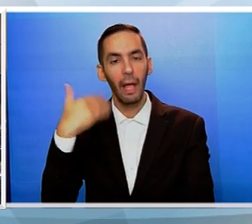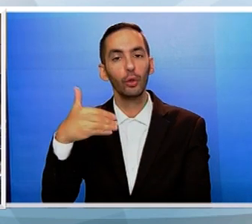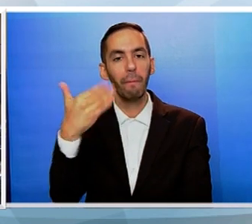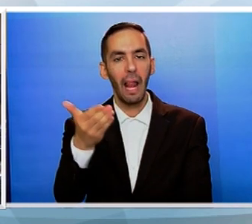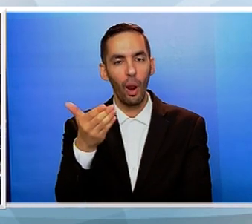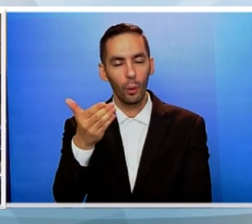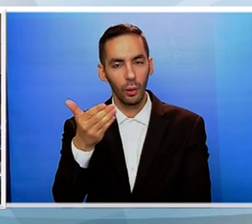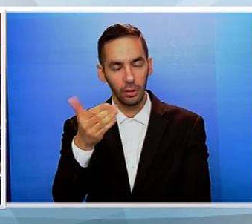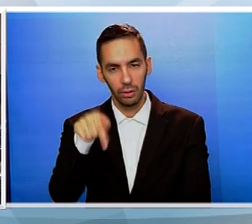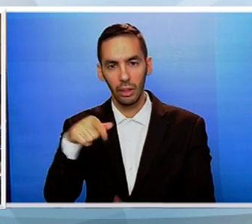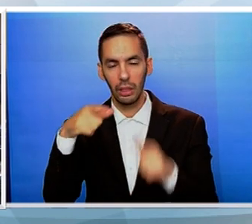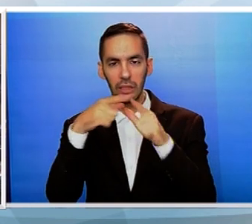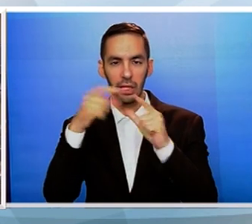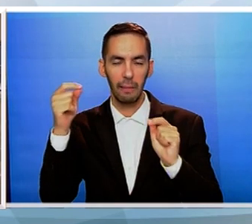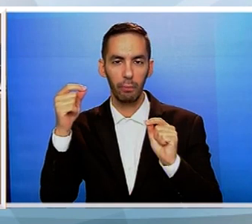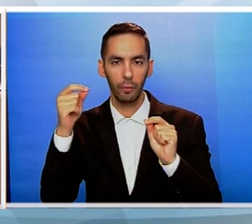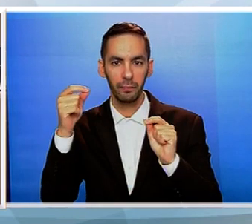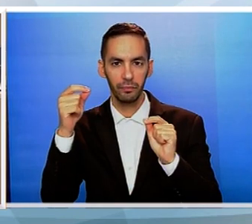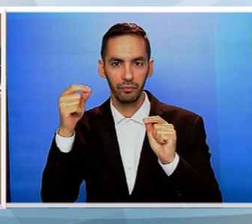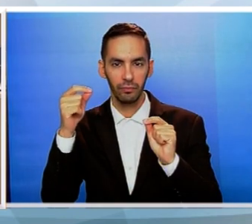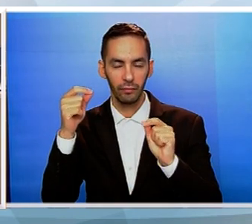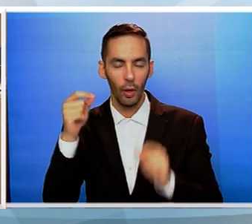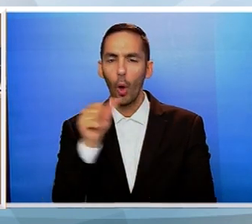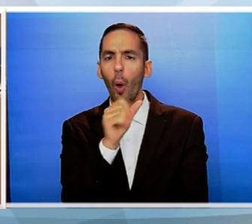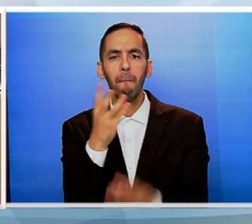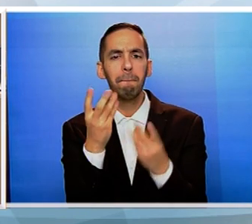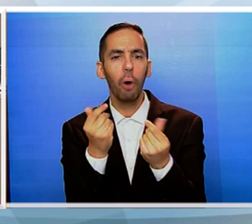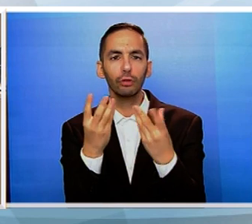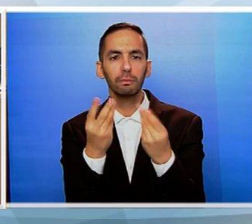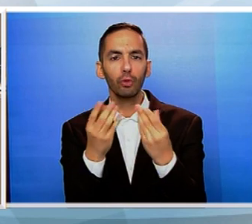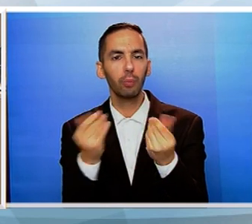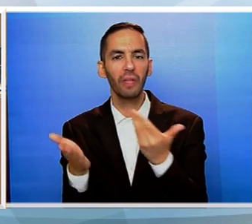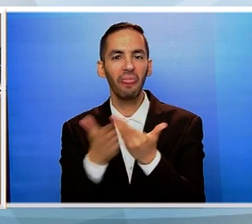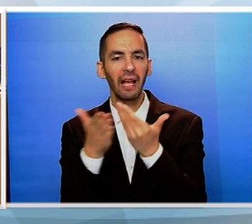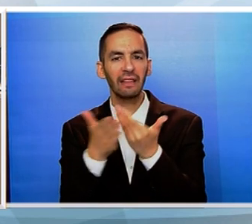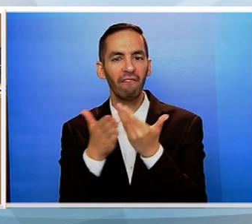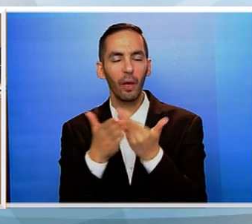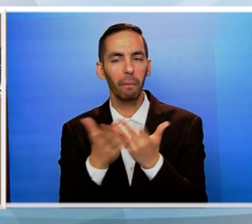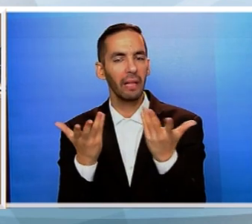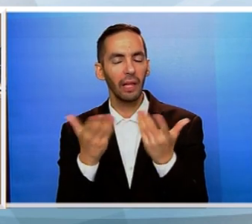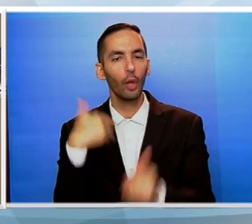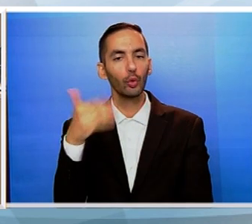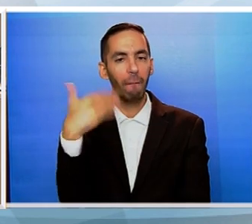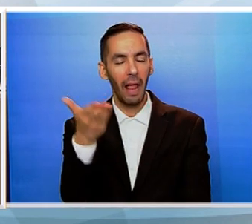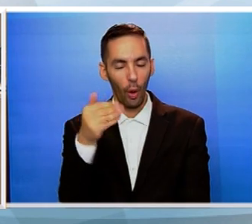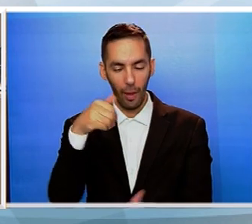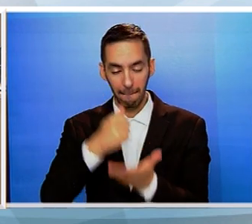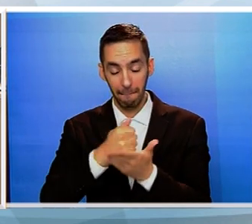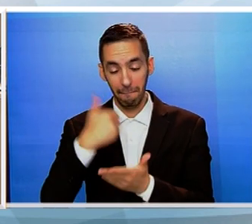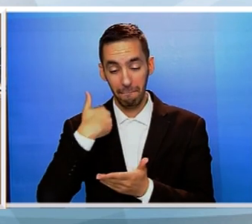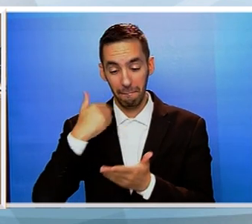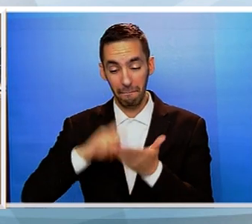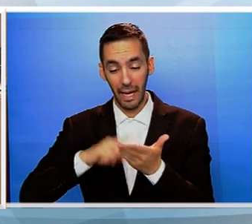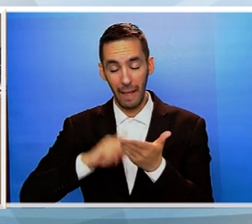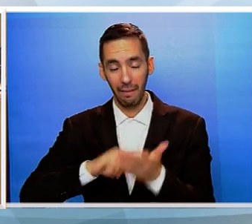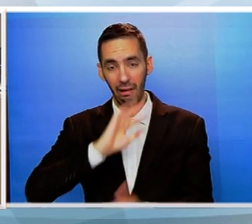Και δεν υπάρχει άλλος δρόμος από το να επιδιώκουμε καθημερινά να σπάσουμε